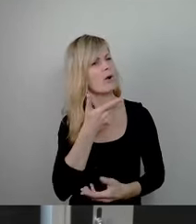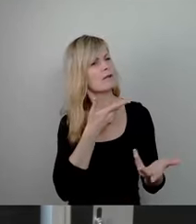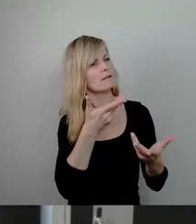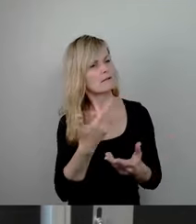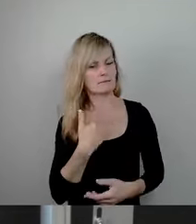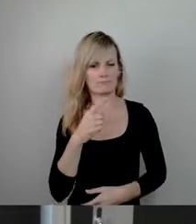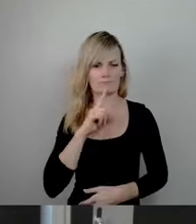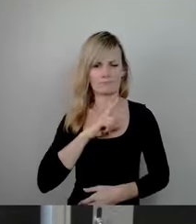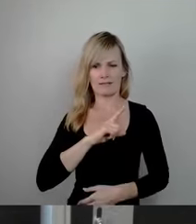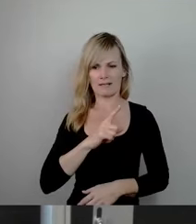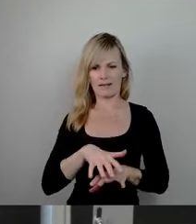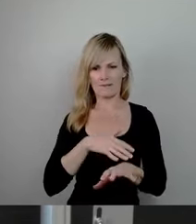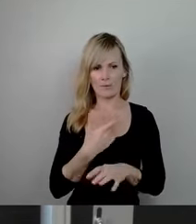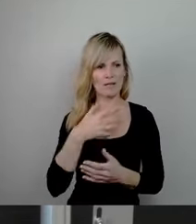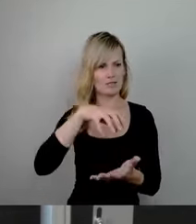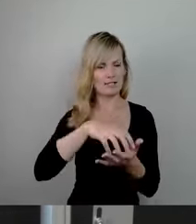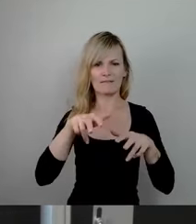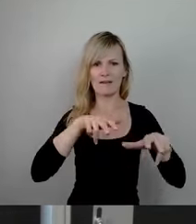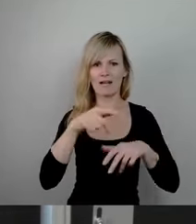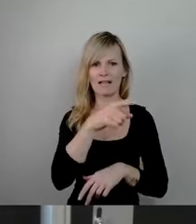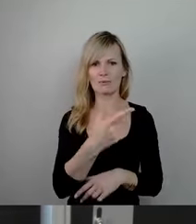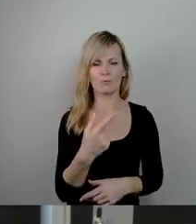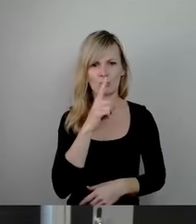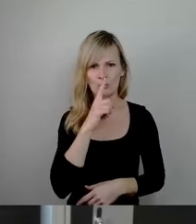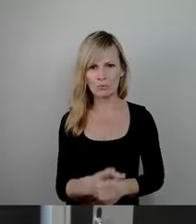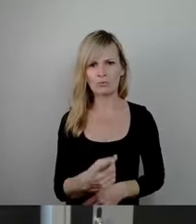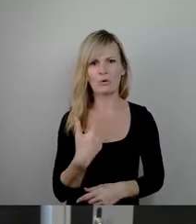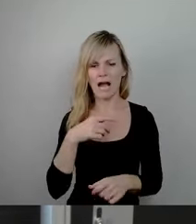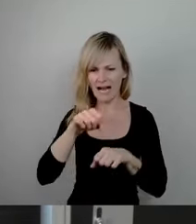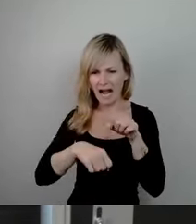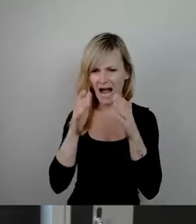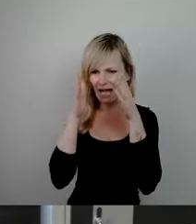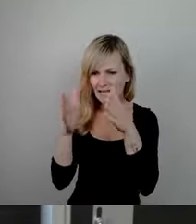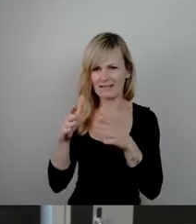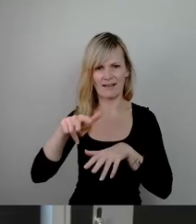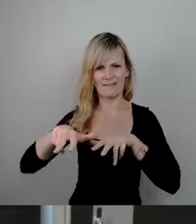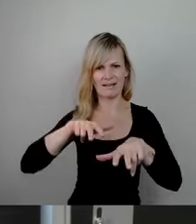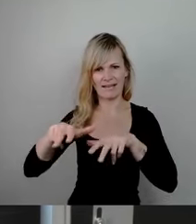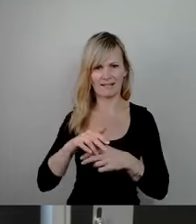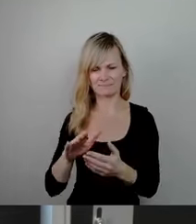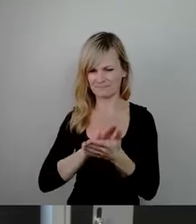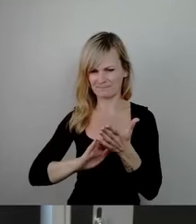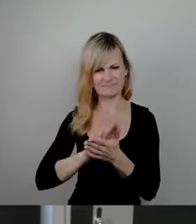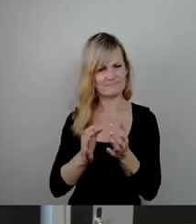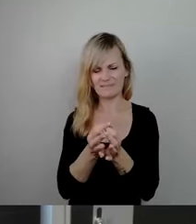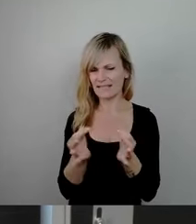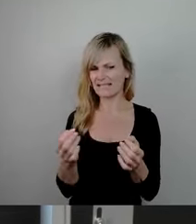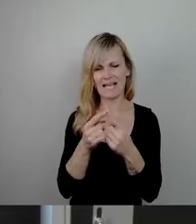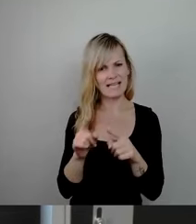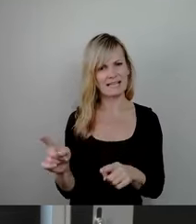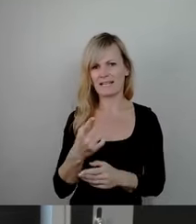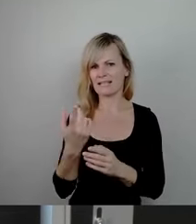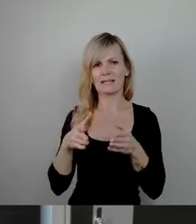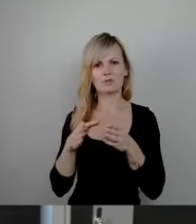die Dresdner Stadtverwaltung hätte sich die letzten Jahre nur mit Radverkehr beschäftigt. Niemand, nichts anderes wird mehr im Straßen- und Tiefbauamt gemacht.